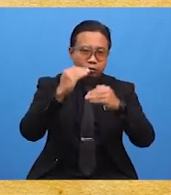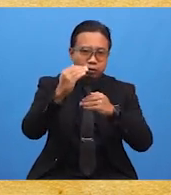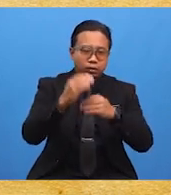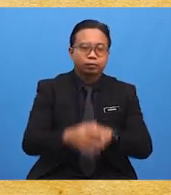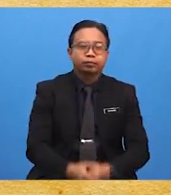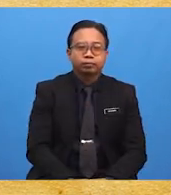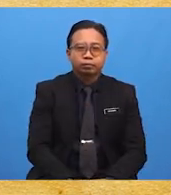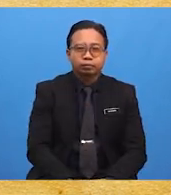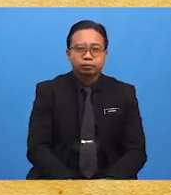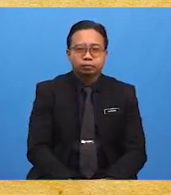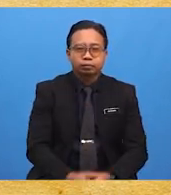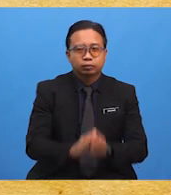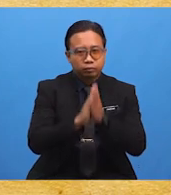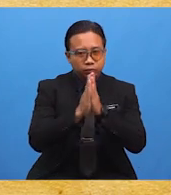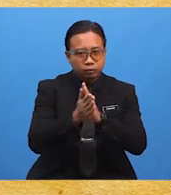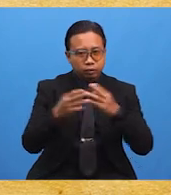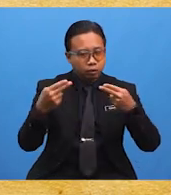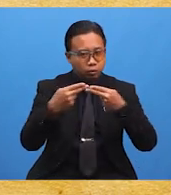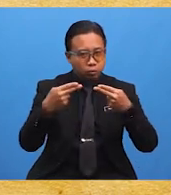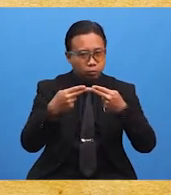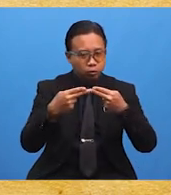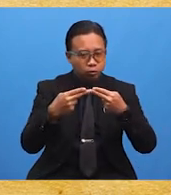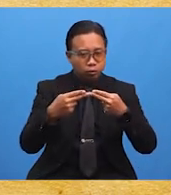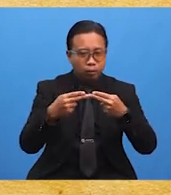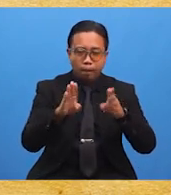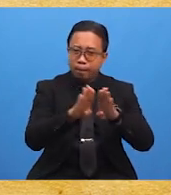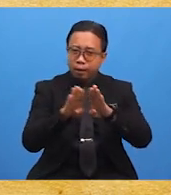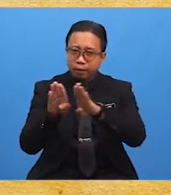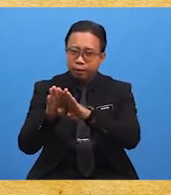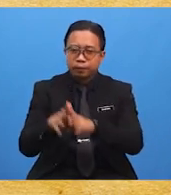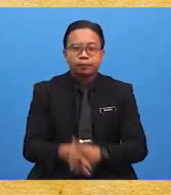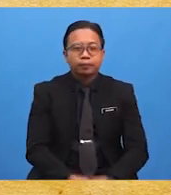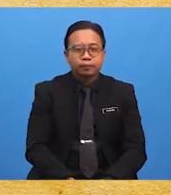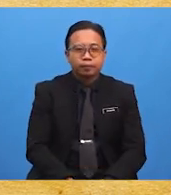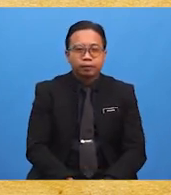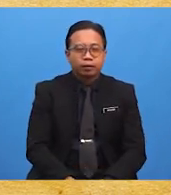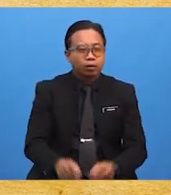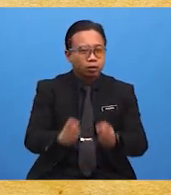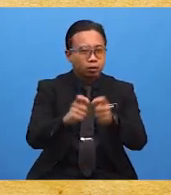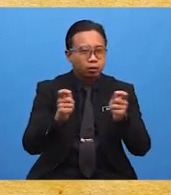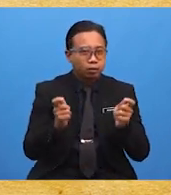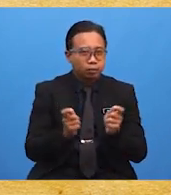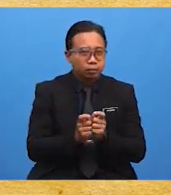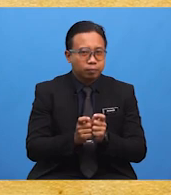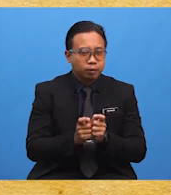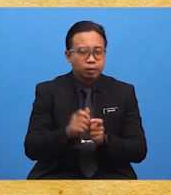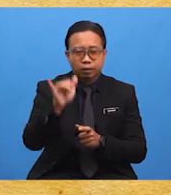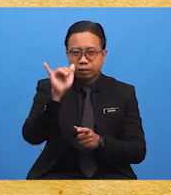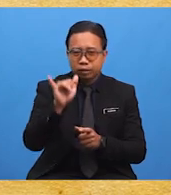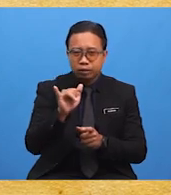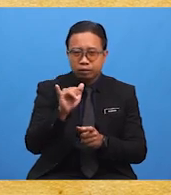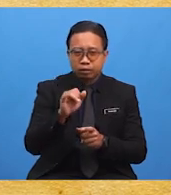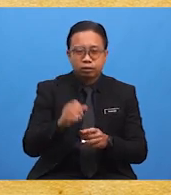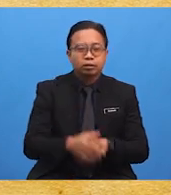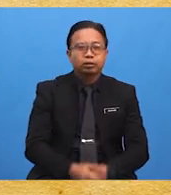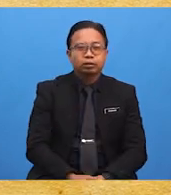pengangkutan menjadi penghubung kepada pandar-bandar serta kawasan-kawasan yang di sekitar.